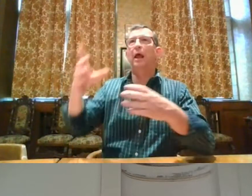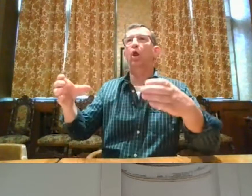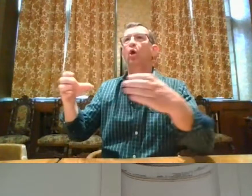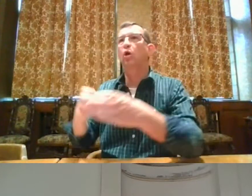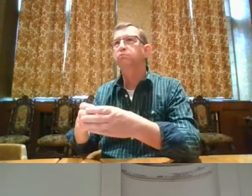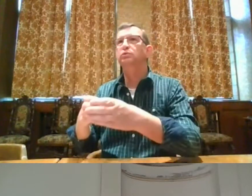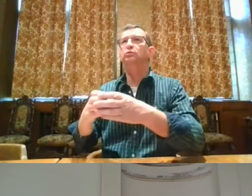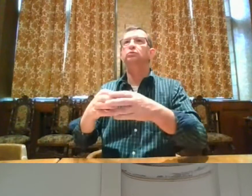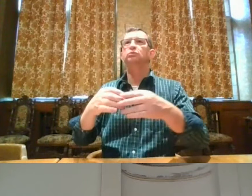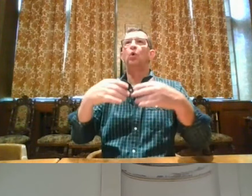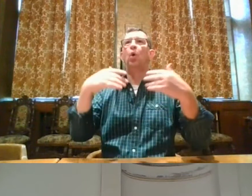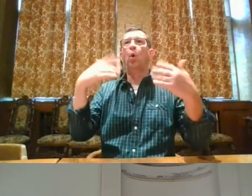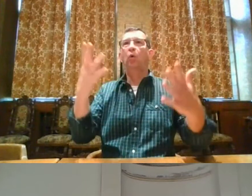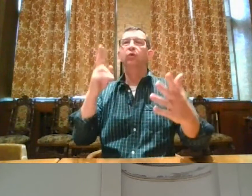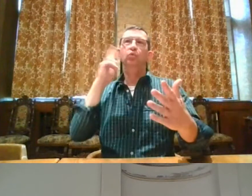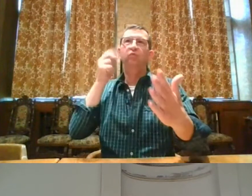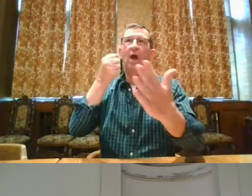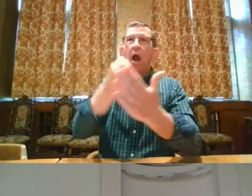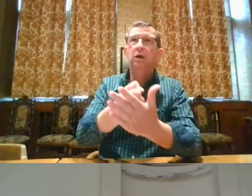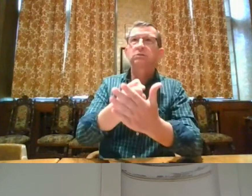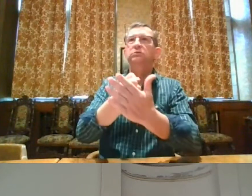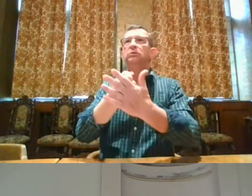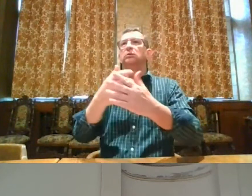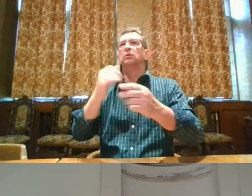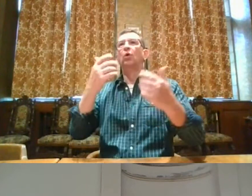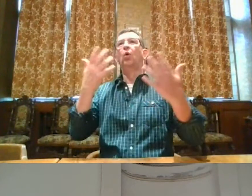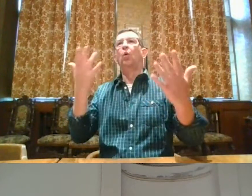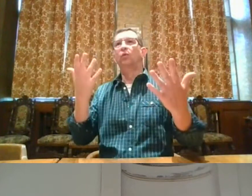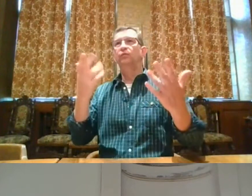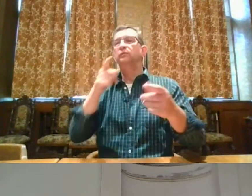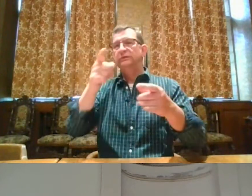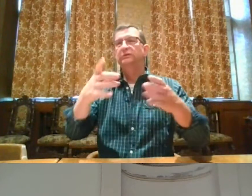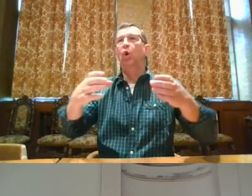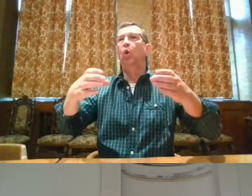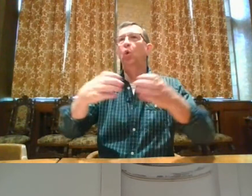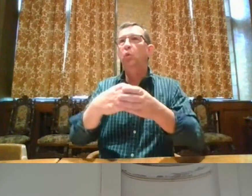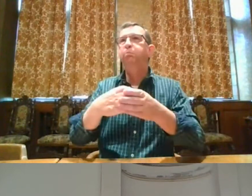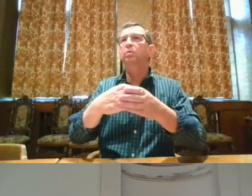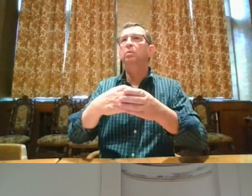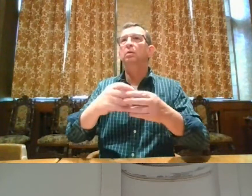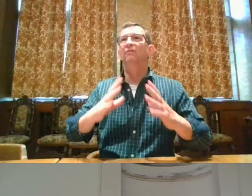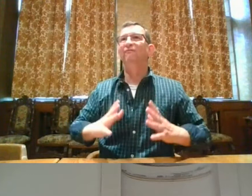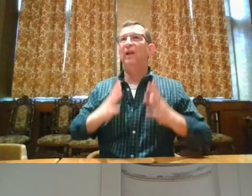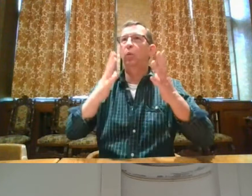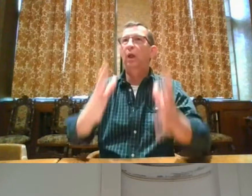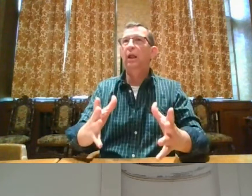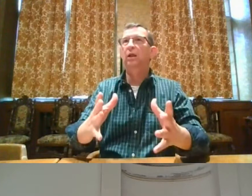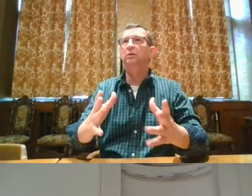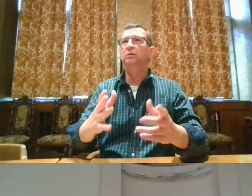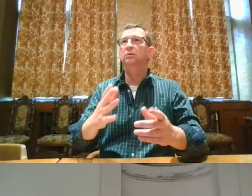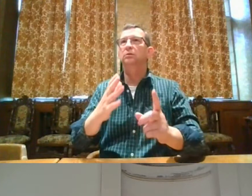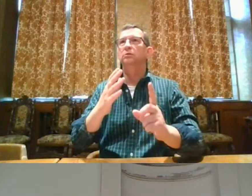Doof Vlaanderen kan jullie dan doorverwijzen naar de verschillende dovenclubs of naar bijvoorbeeld Doof Actie. Dat is een groep